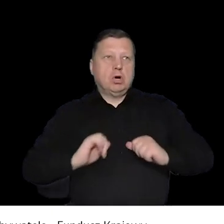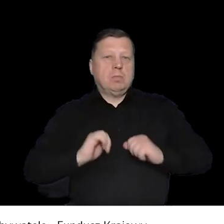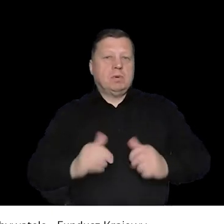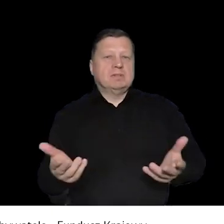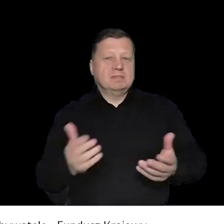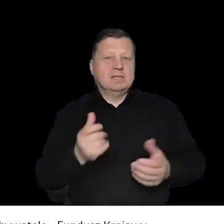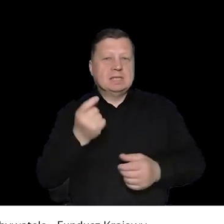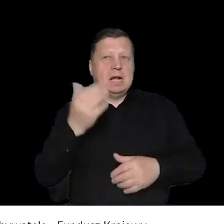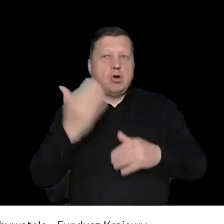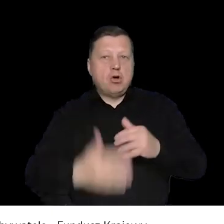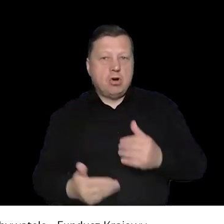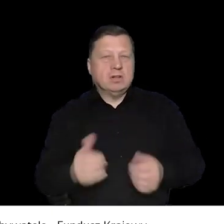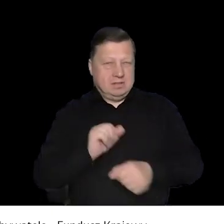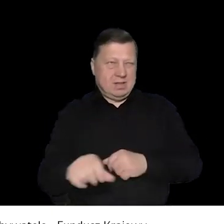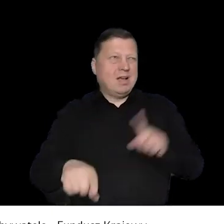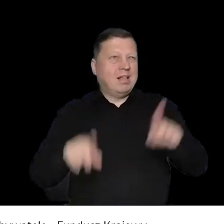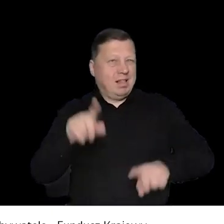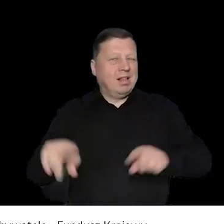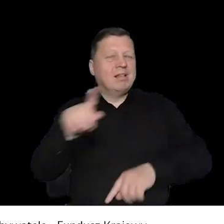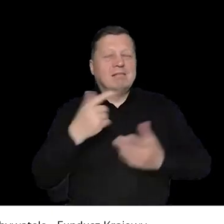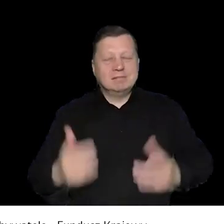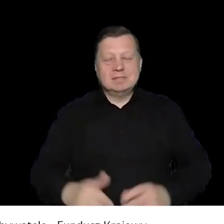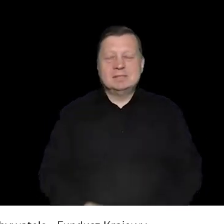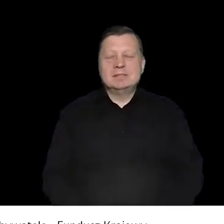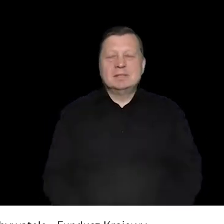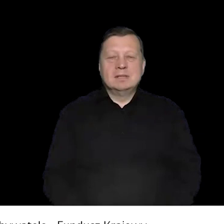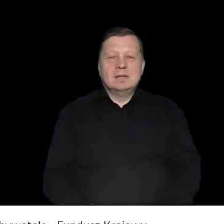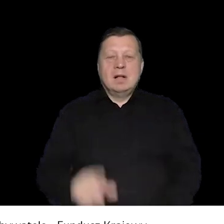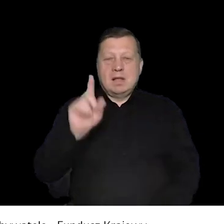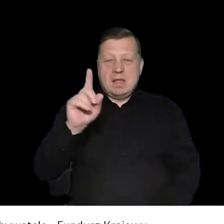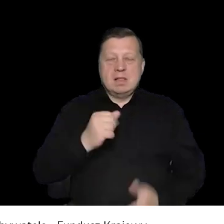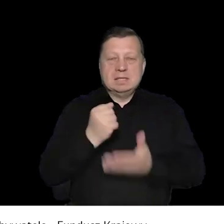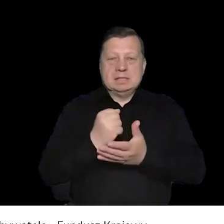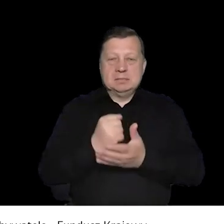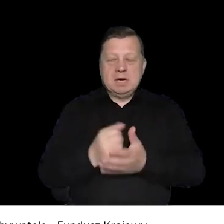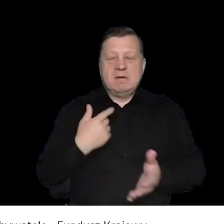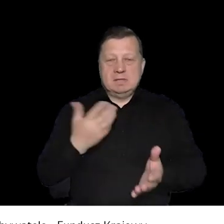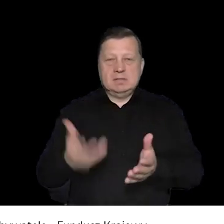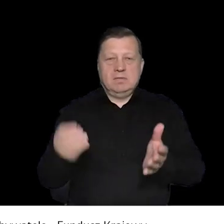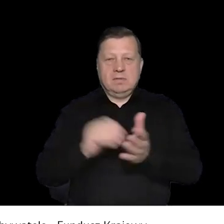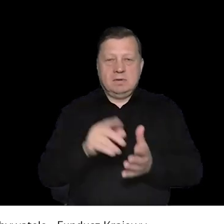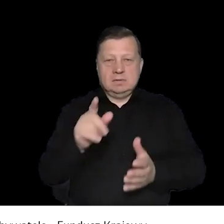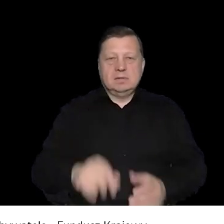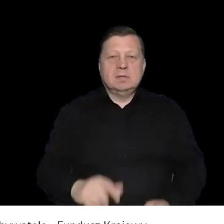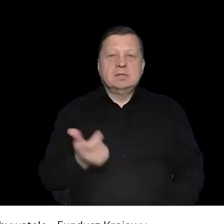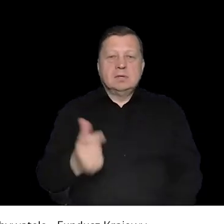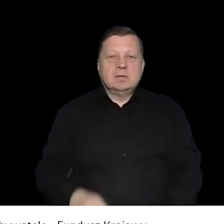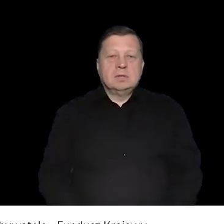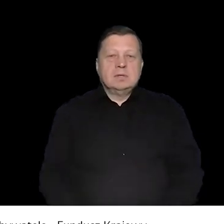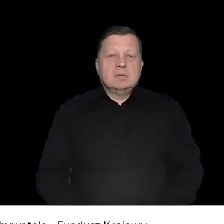przedstawiciel gminy mówi, nie, jeszcze poczekajmy, jeszcze może zobaczyć, zaczekajmy, zaraz się skończy i tak dalej, i tak dalej.